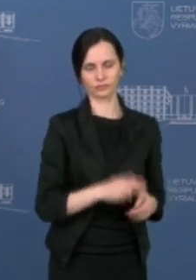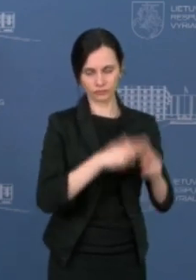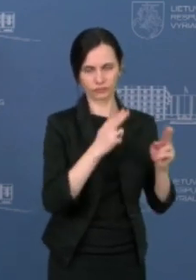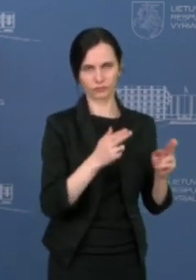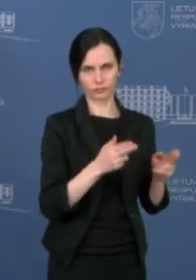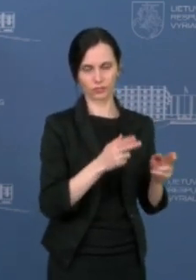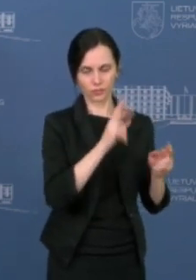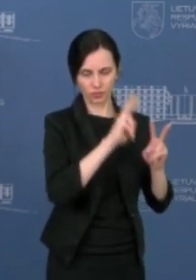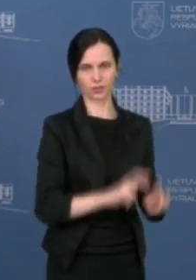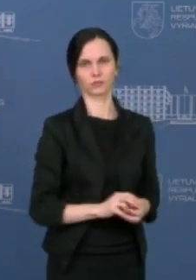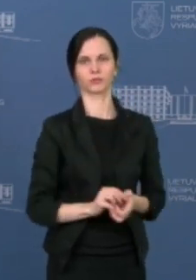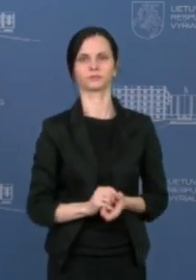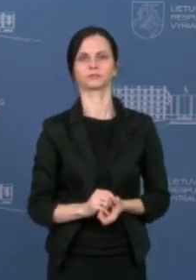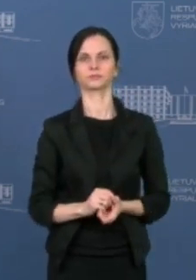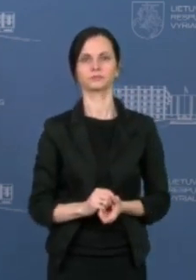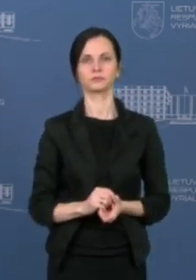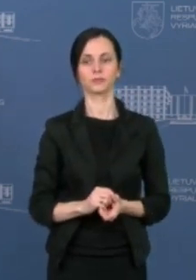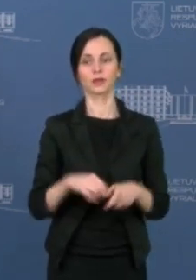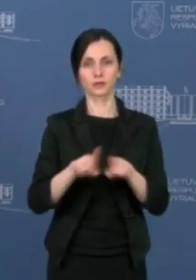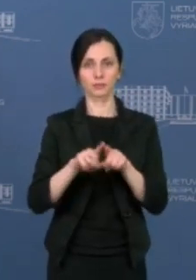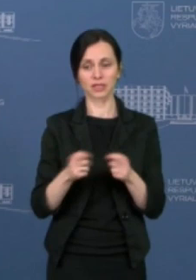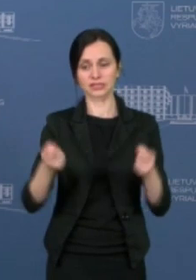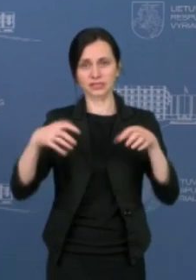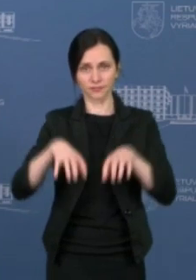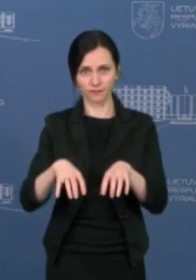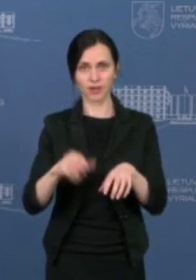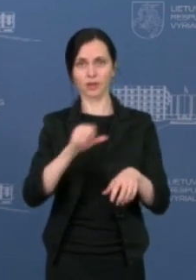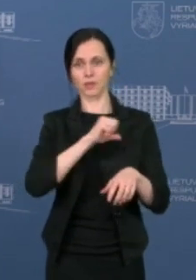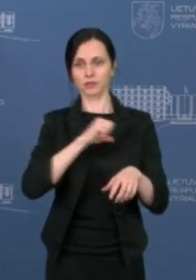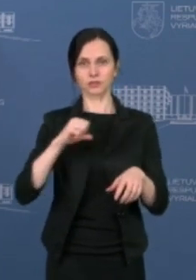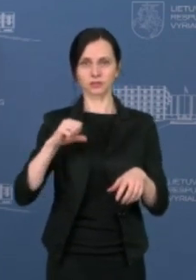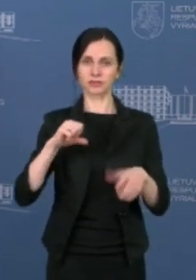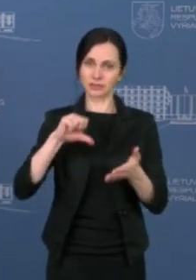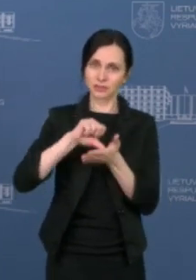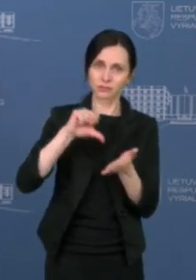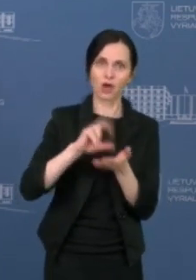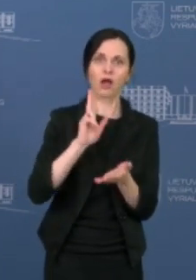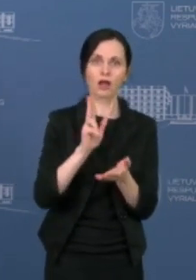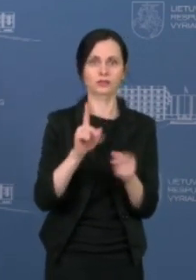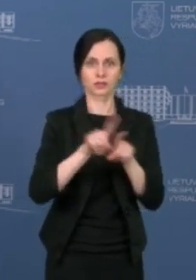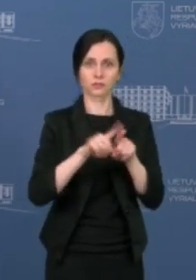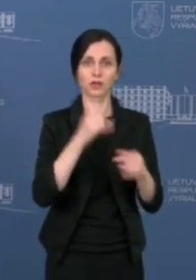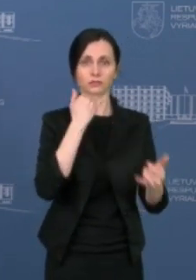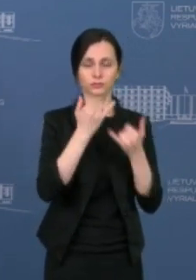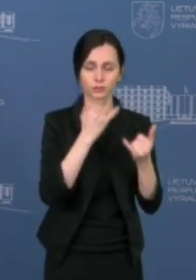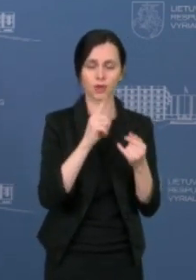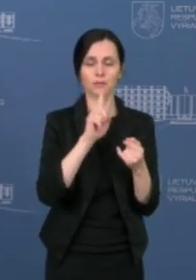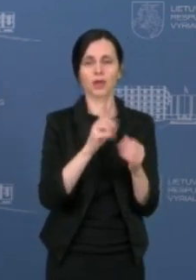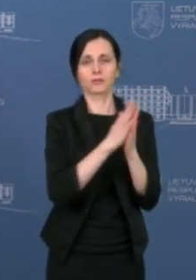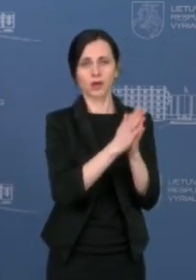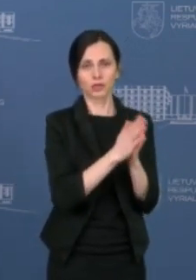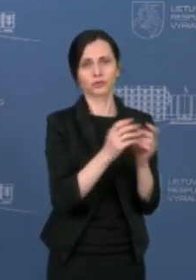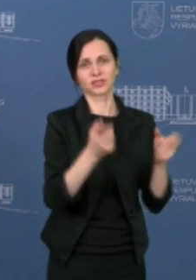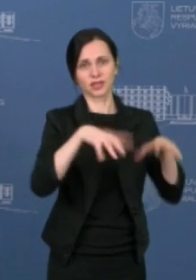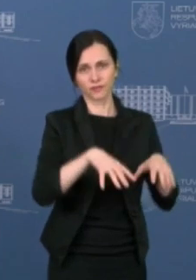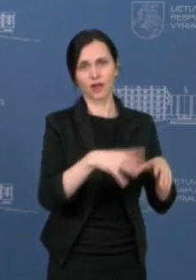bendrausime dar ir su savivaldybės atstovais, bet jau ir esame su jais kalbėjai ir prašėme bendradarbiauti